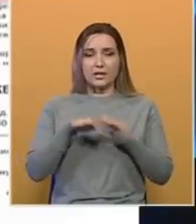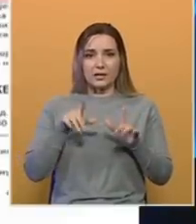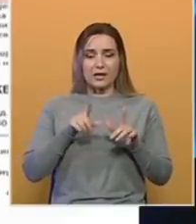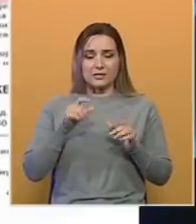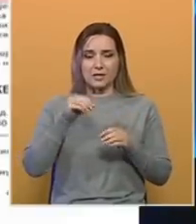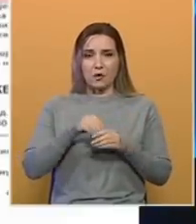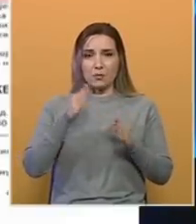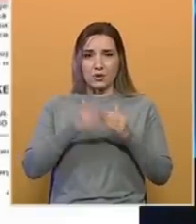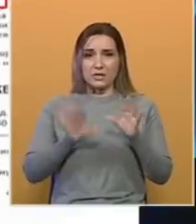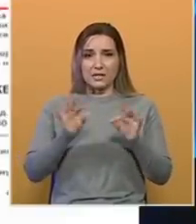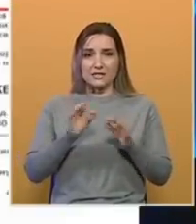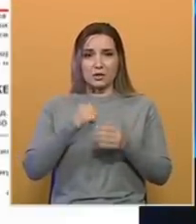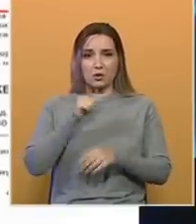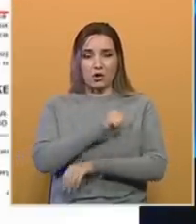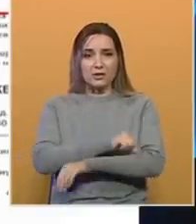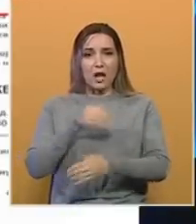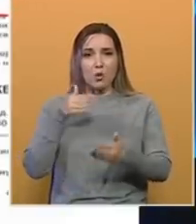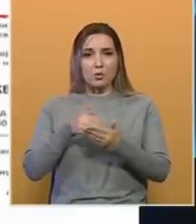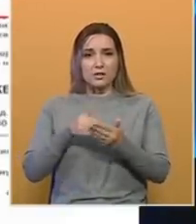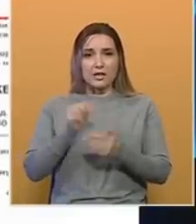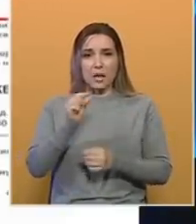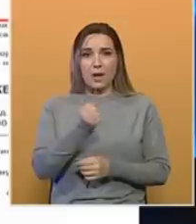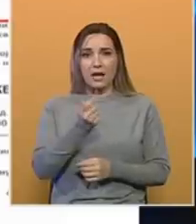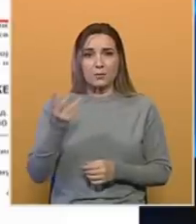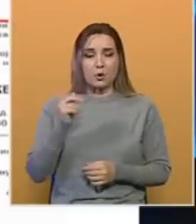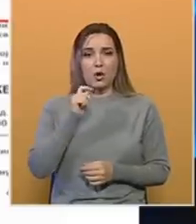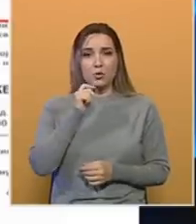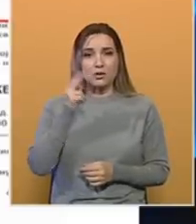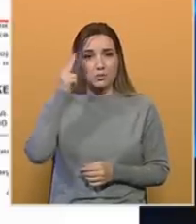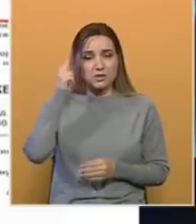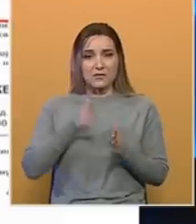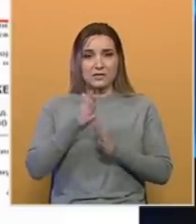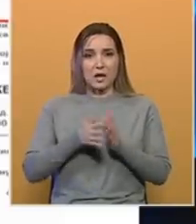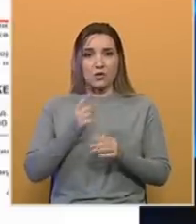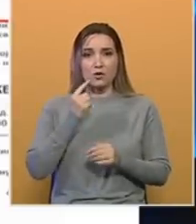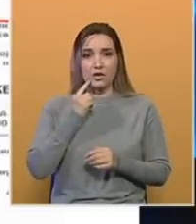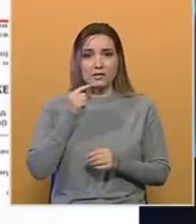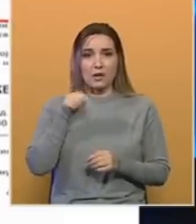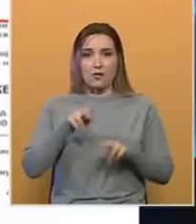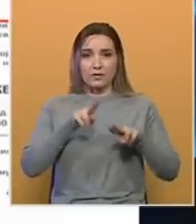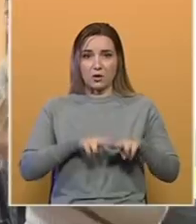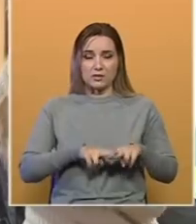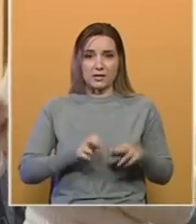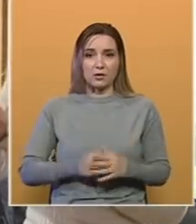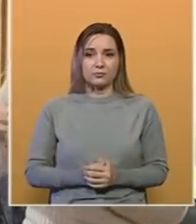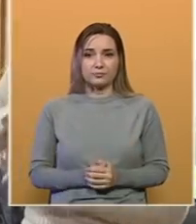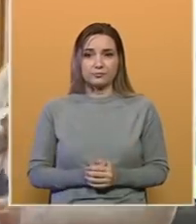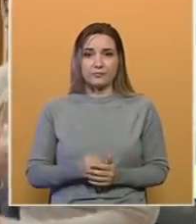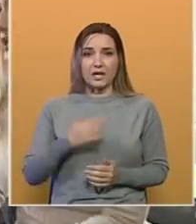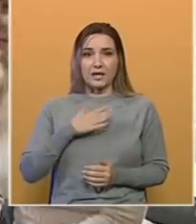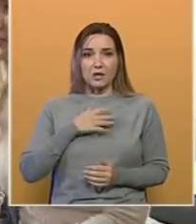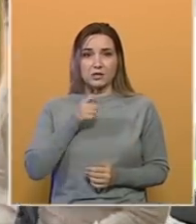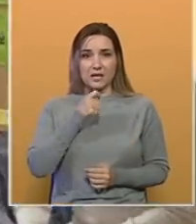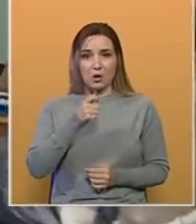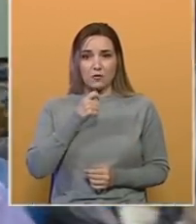posljednjih deset godina utjecale su na to da je mali broj ljudi poznavalaca znakovnog jezika ovdje ostao. Naši